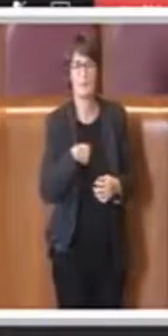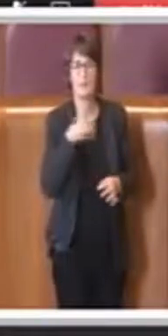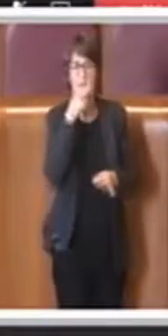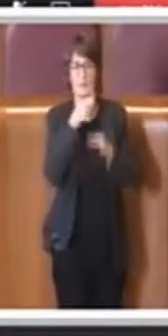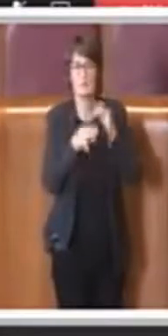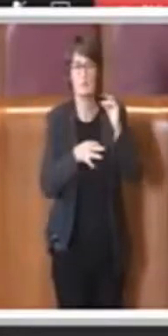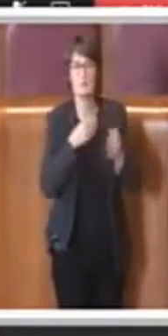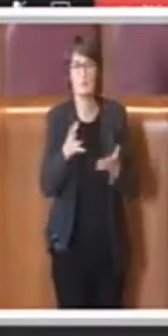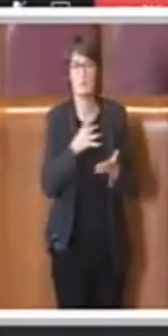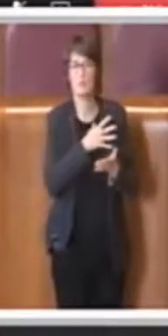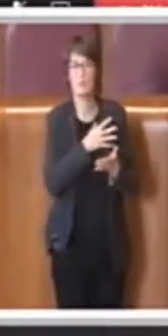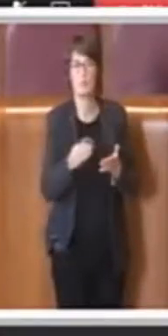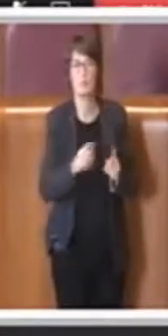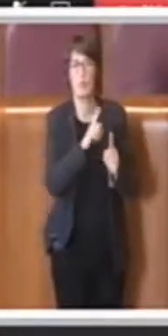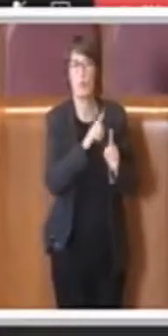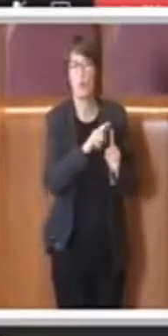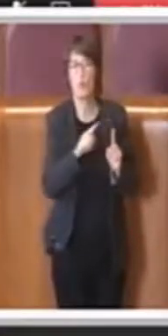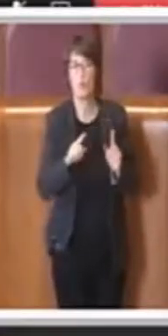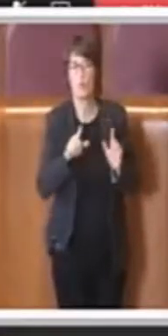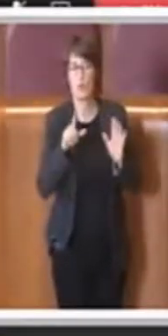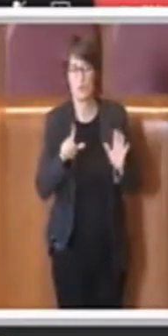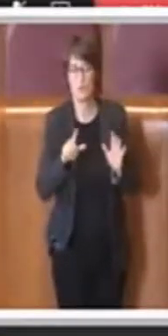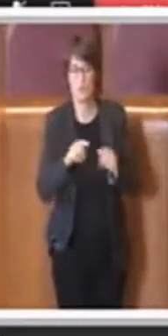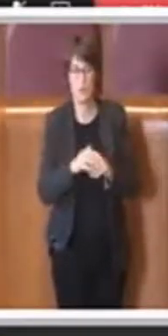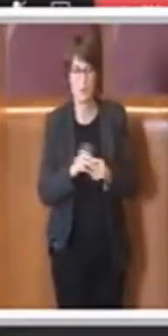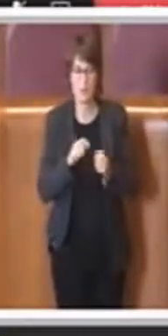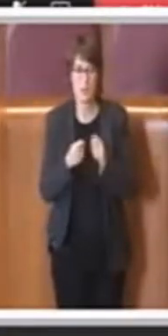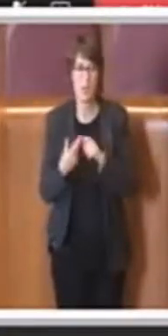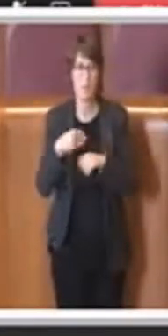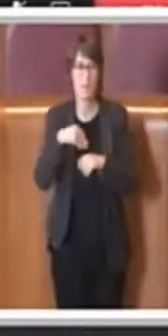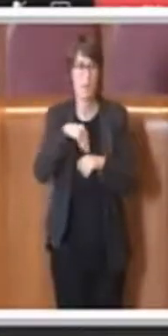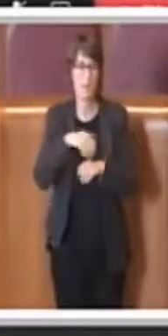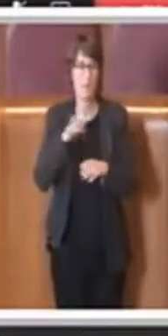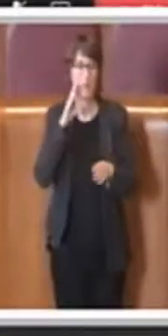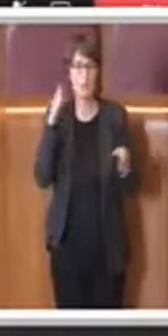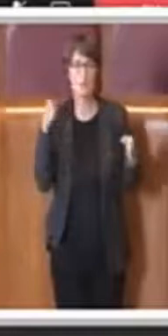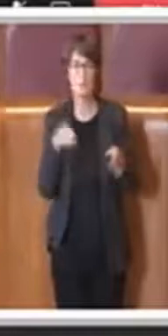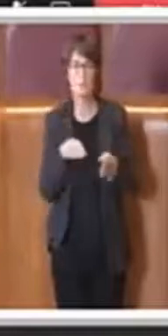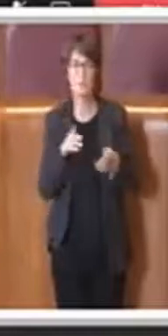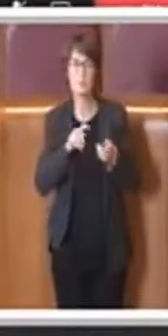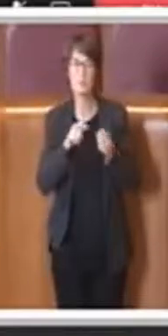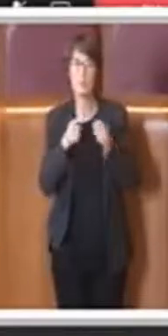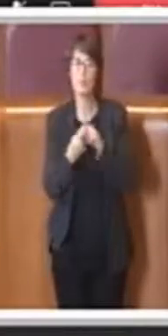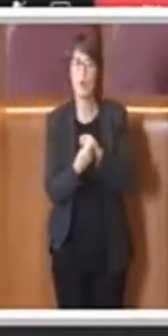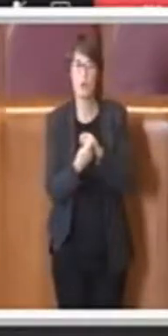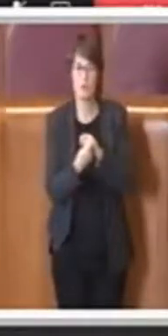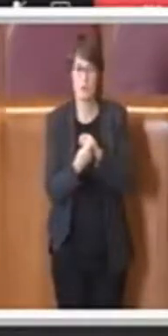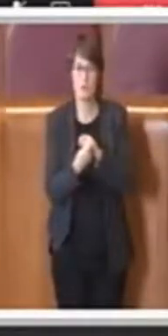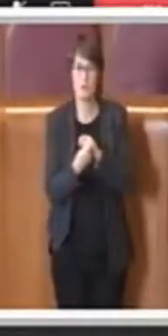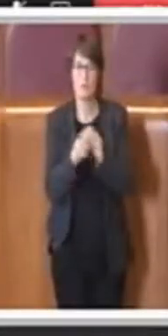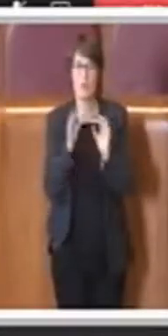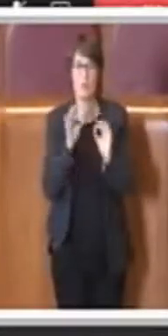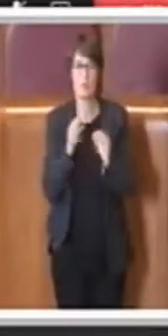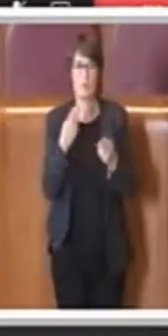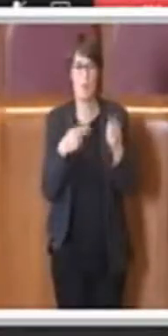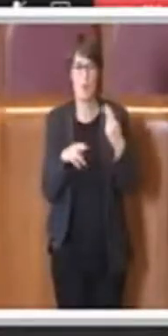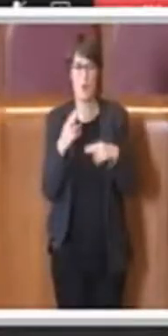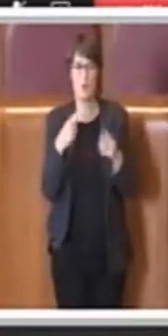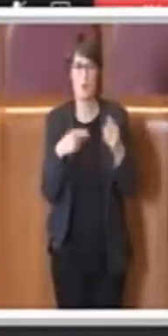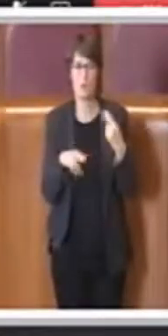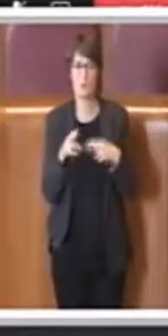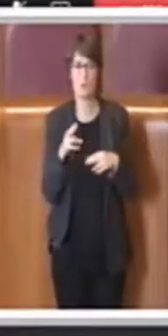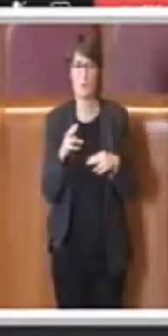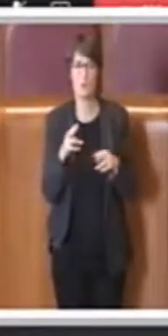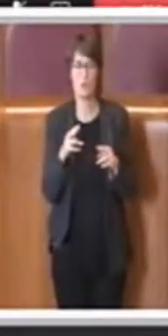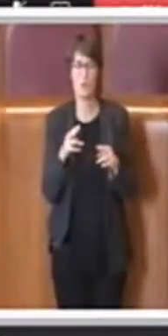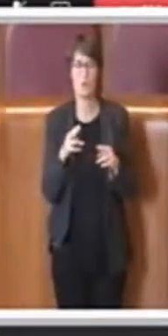Gli emendamenti riguardano delle modifiche, delle correzioni e